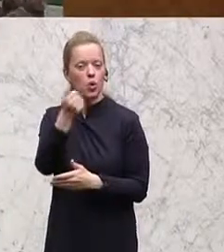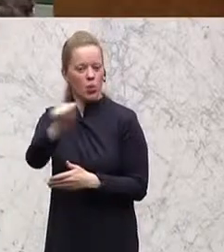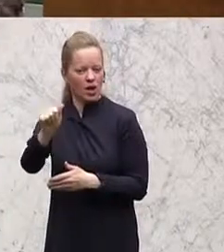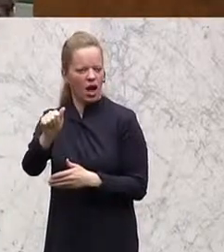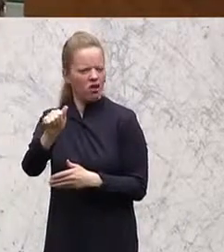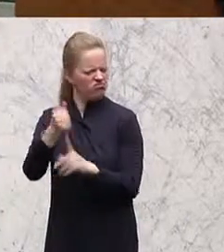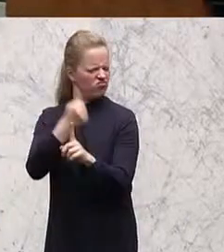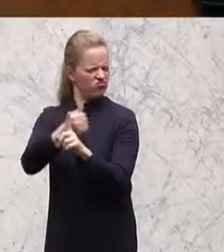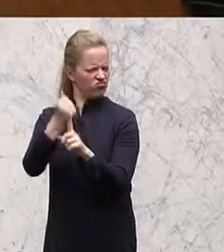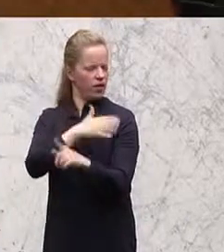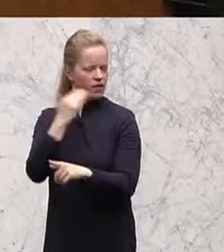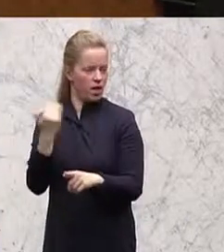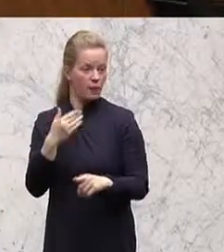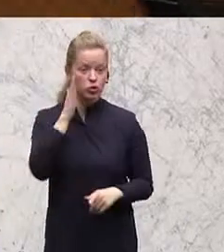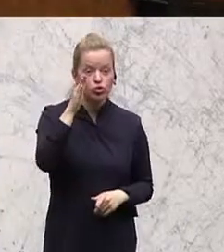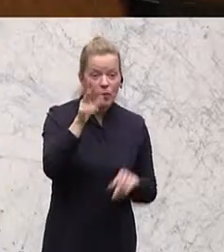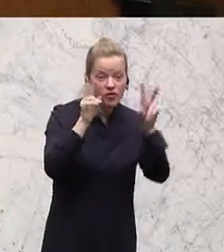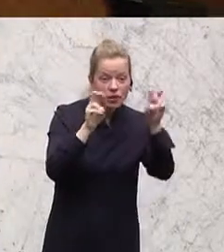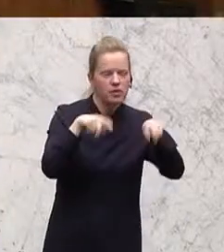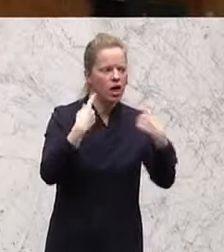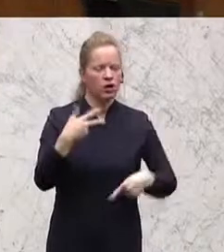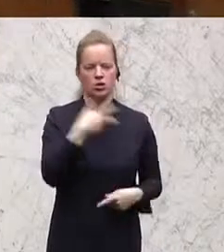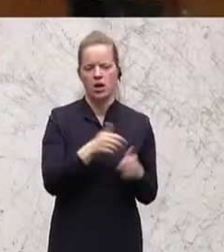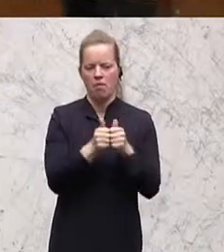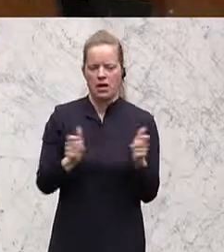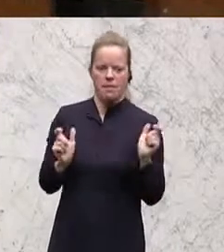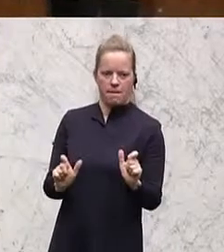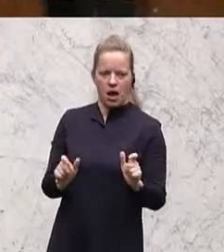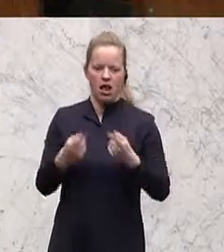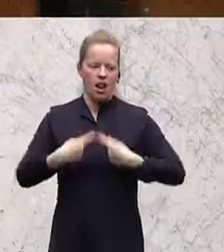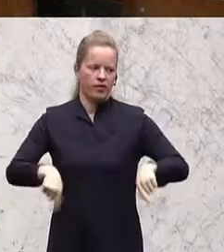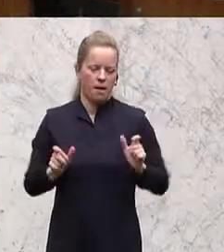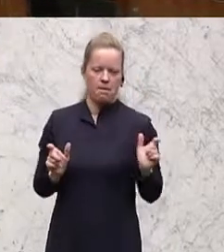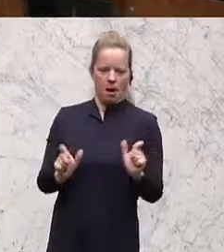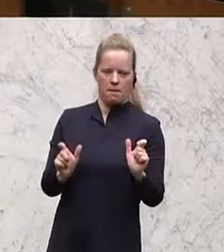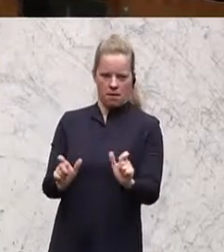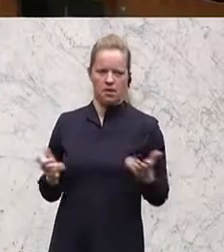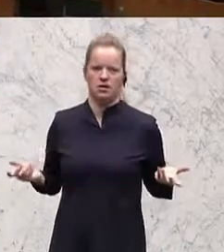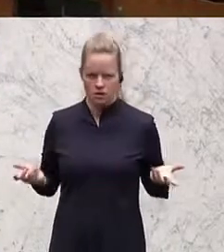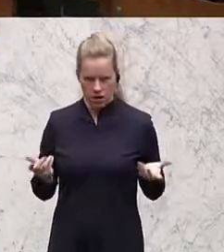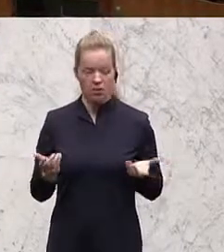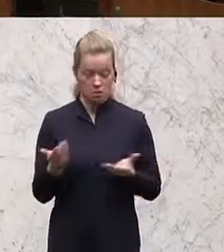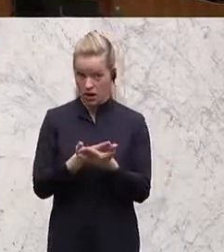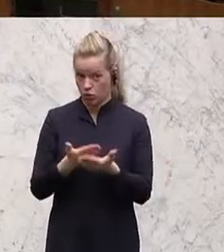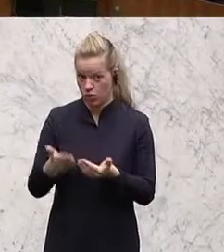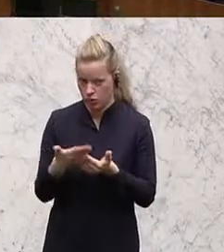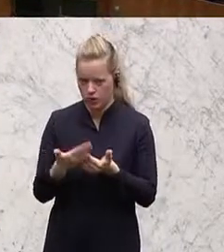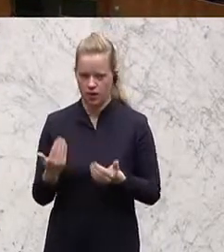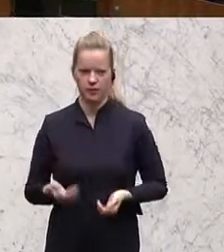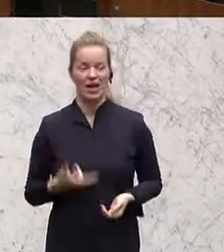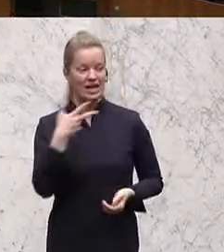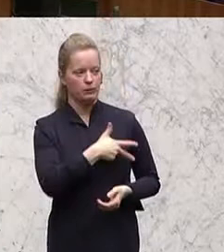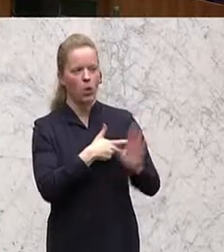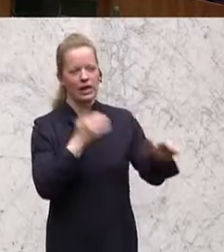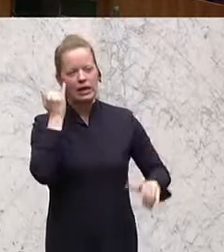Wenn wir über Zukunftsthemen reden, blockieren die Sozialpartner, blockieren die Länder, siehe zum Beispiel das Thema Bildung, blockiert die Ideologie, die